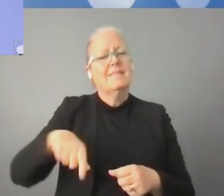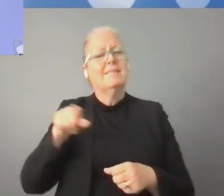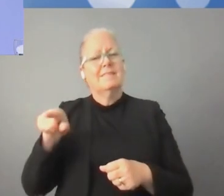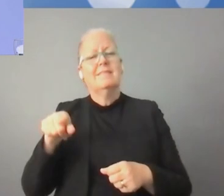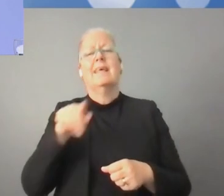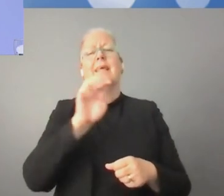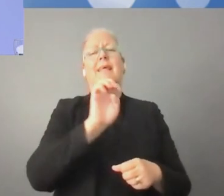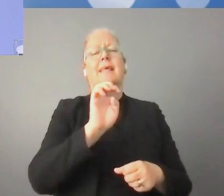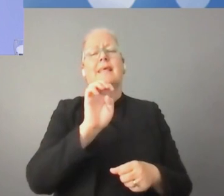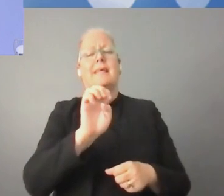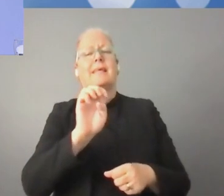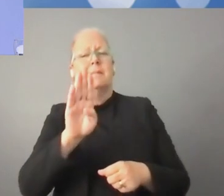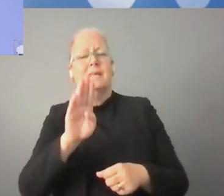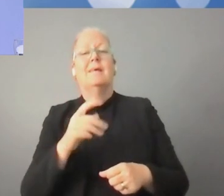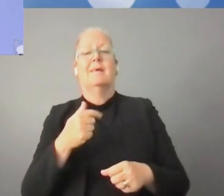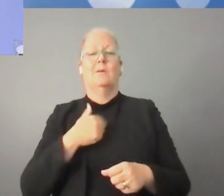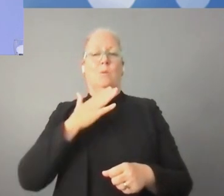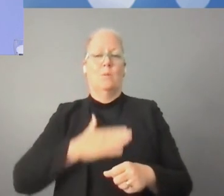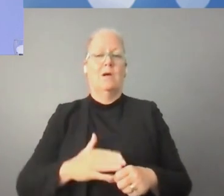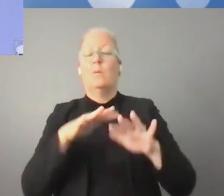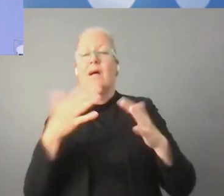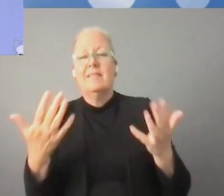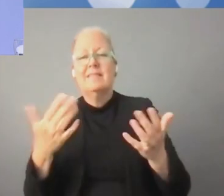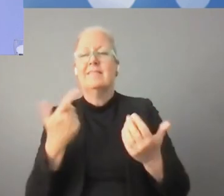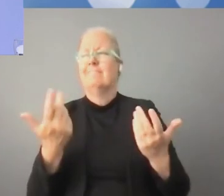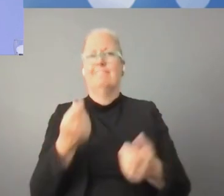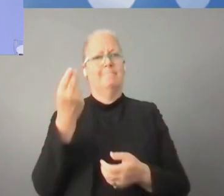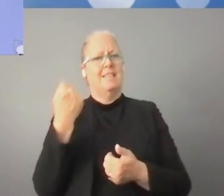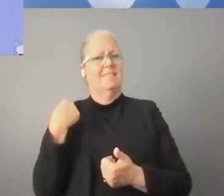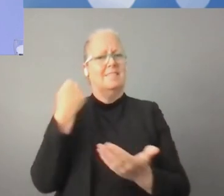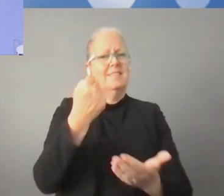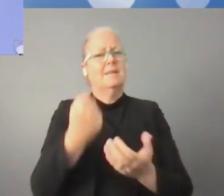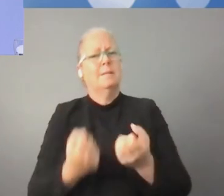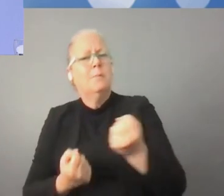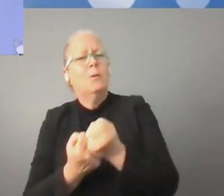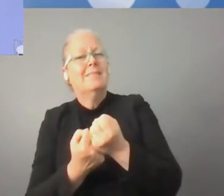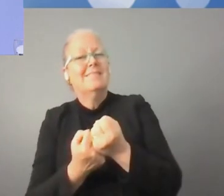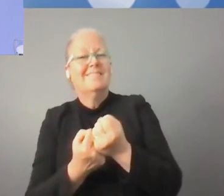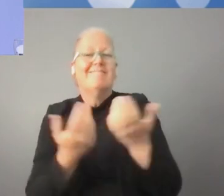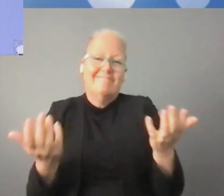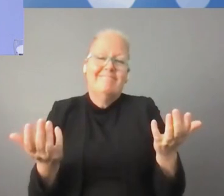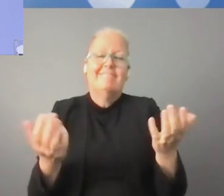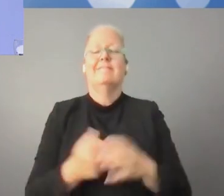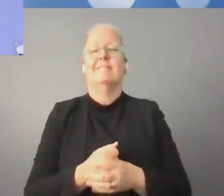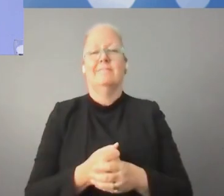هذه الشبكات الإنترنت. ويجب أن